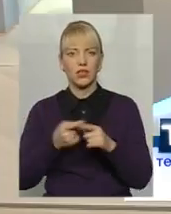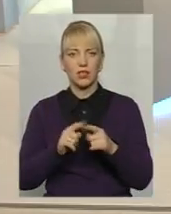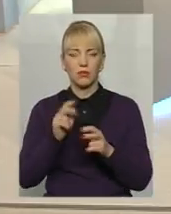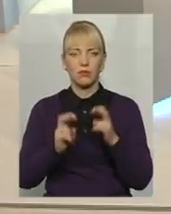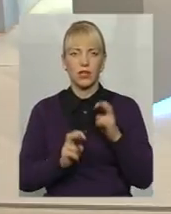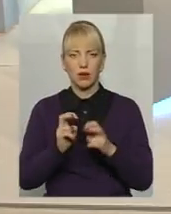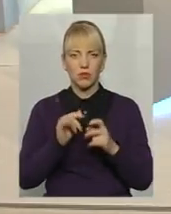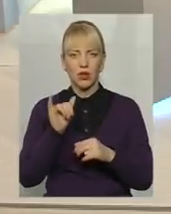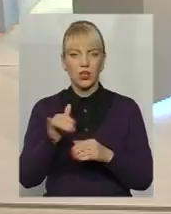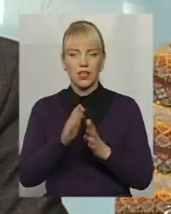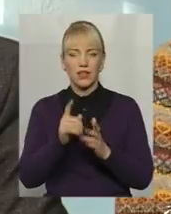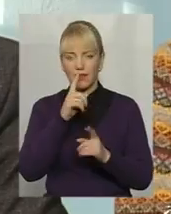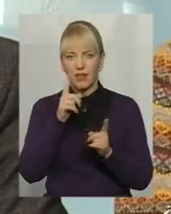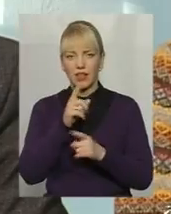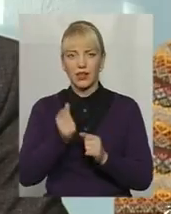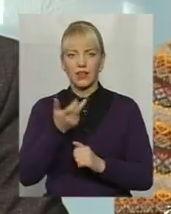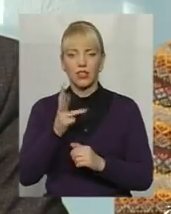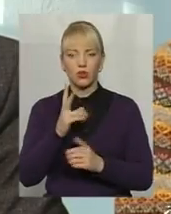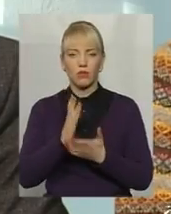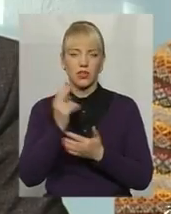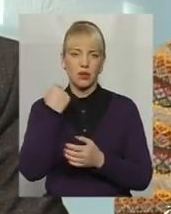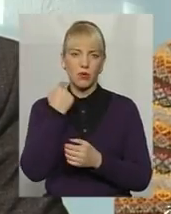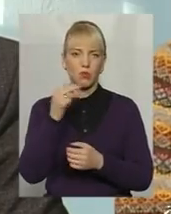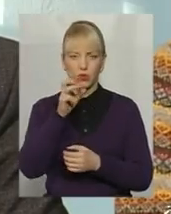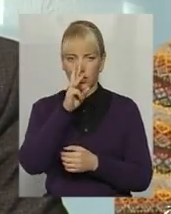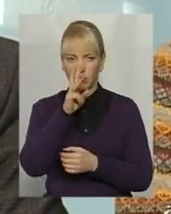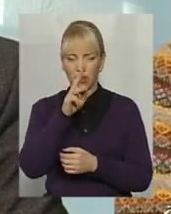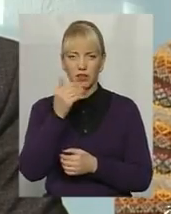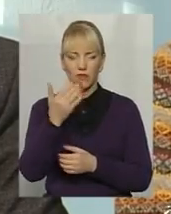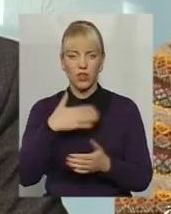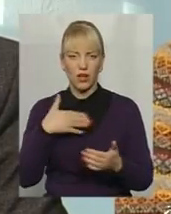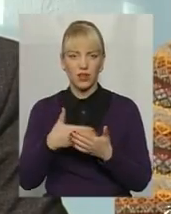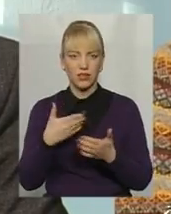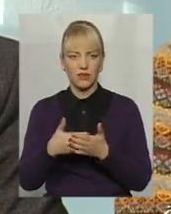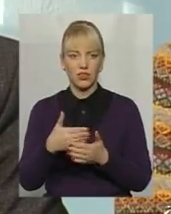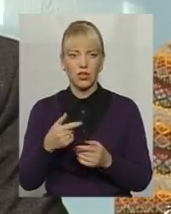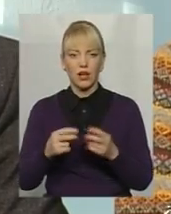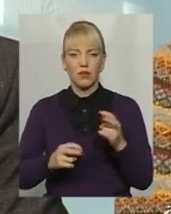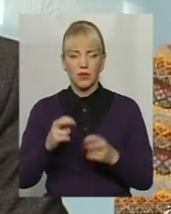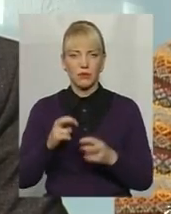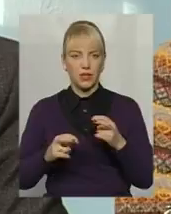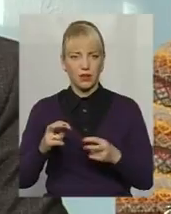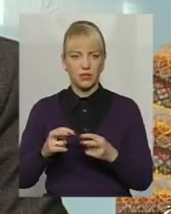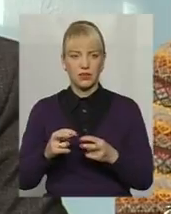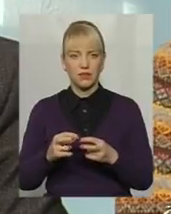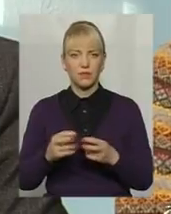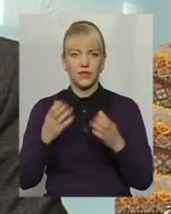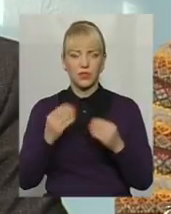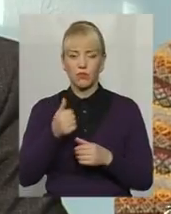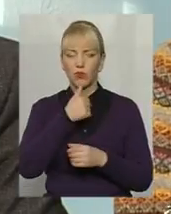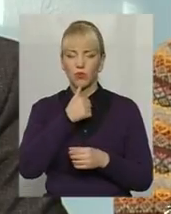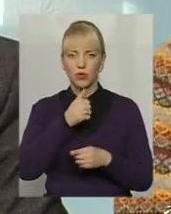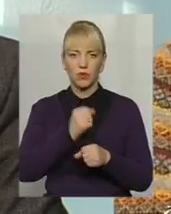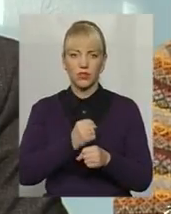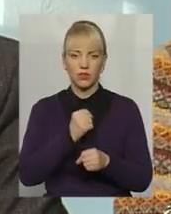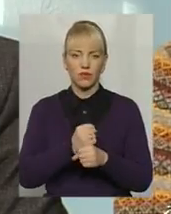їх невелика кількість, але які мають заборгованість по заробітній платі, і вони активніше підприємства, ще пробують працювати,